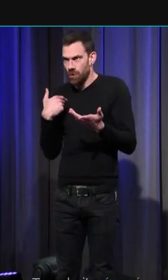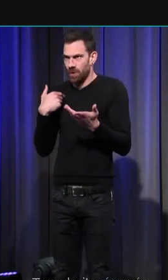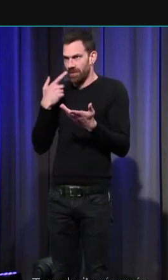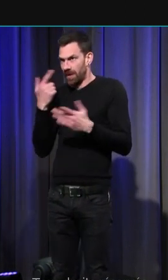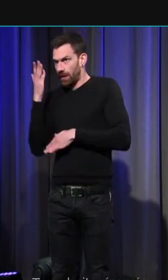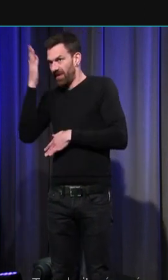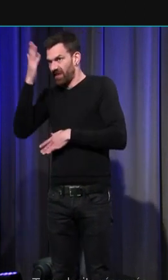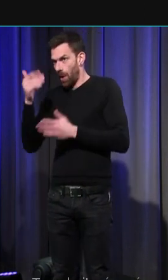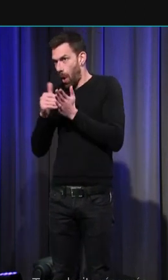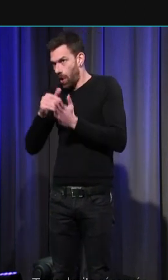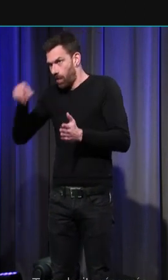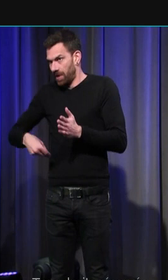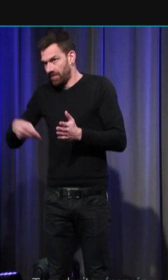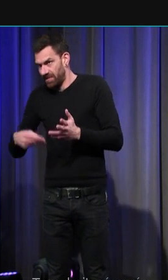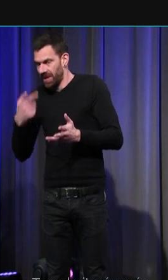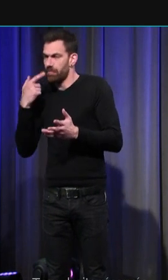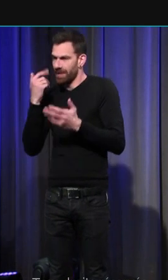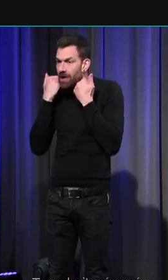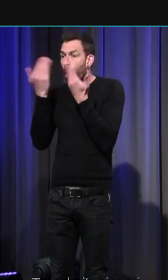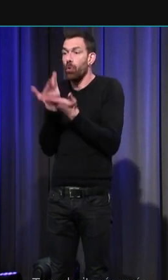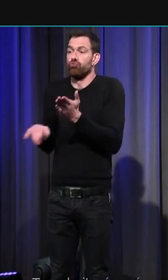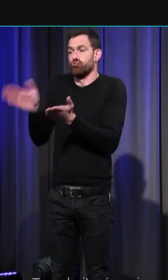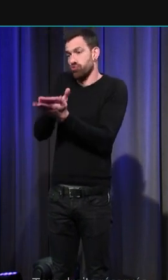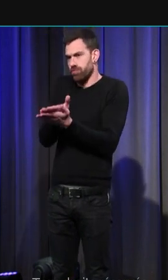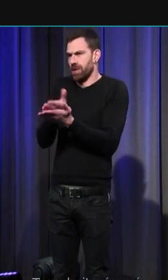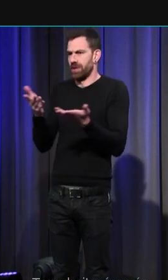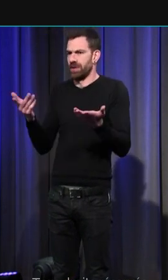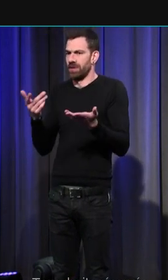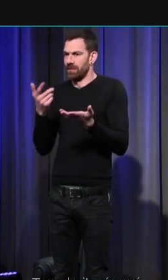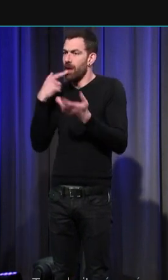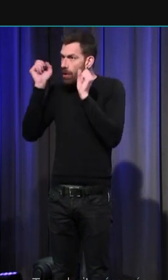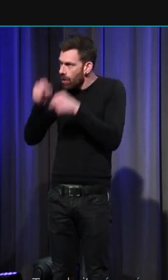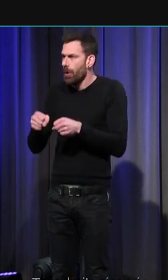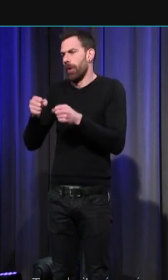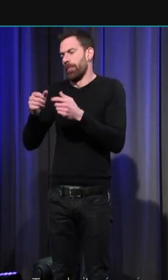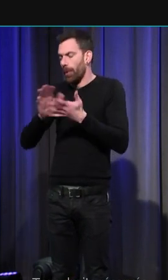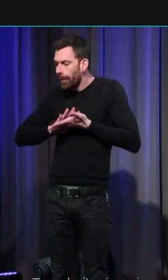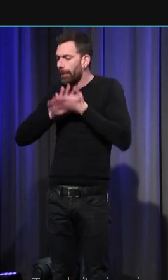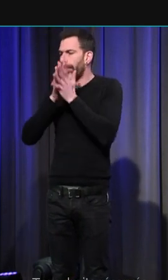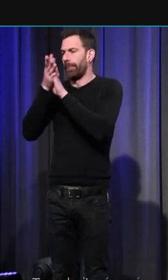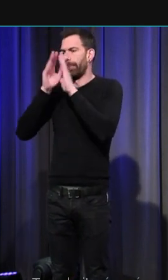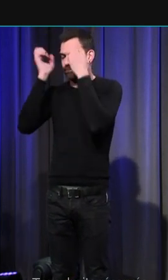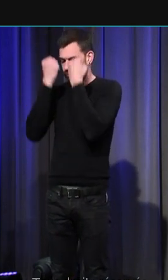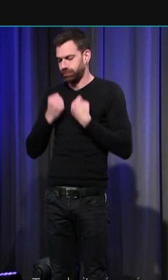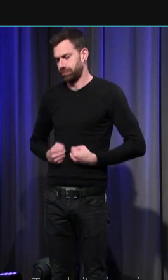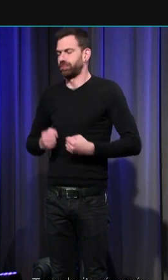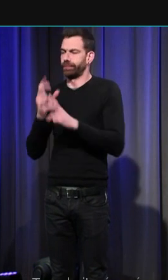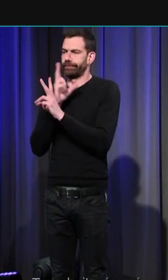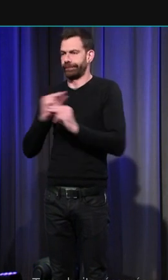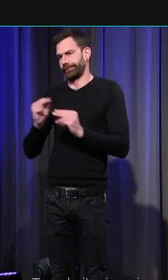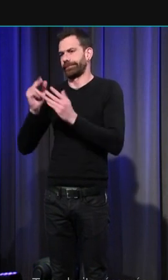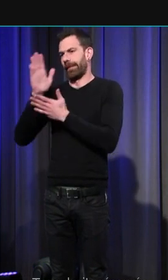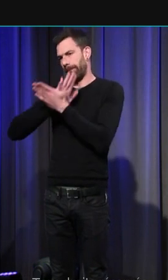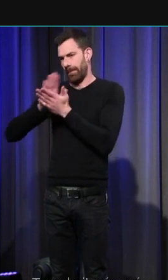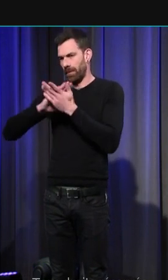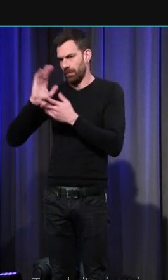à venir et donc la honte a cette double dimension qu'elle permet la rédemption et en même temps qu'elle protège et l'agit disent les